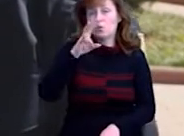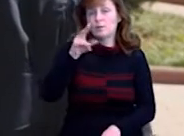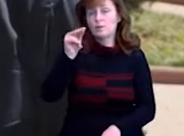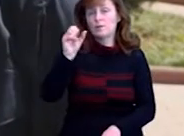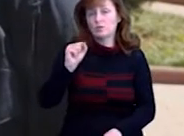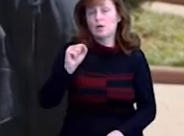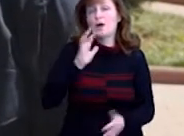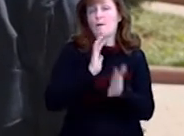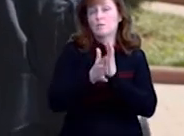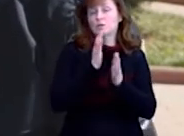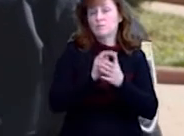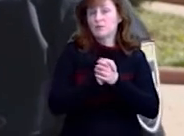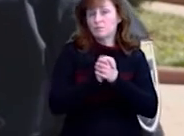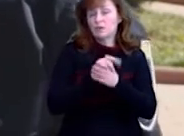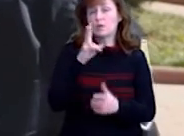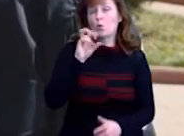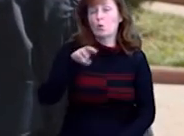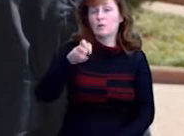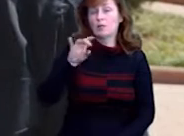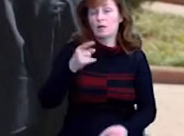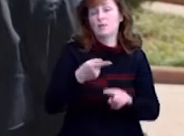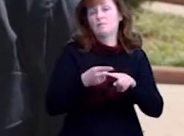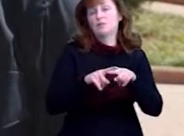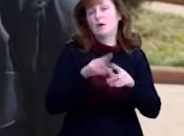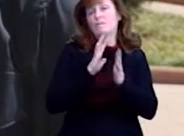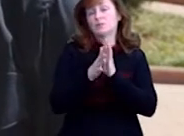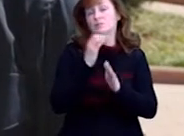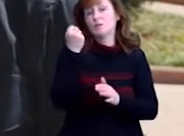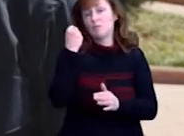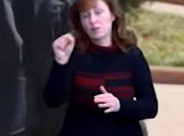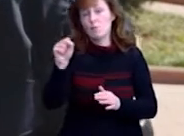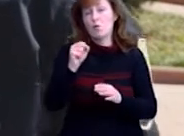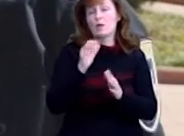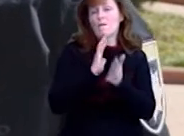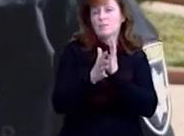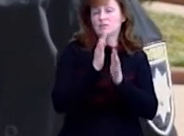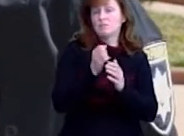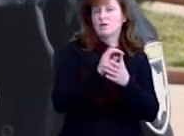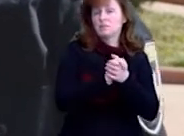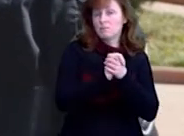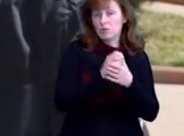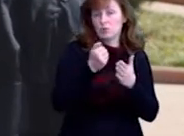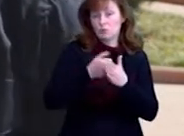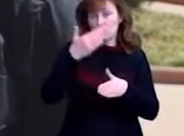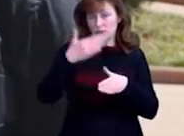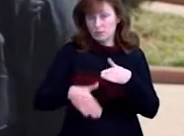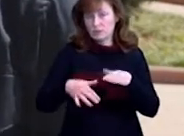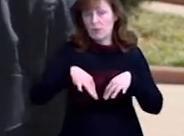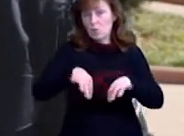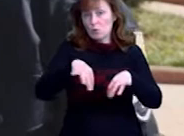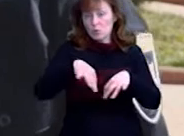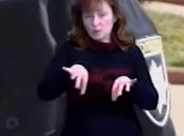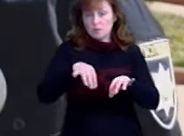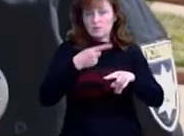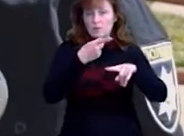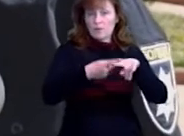Котляревського, проспект Миру, або ж вулицею Гонча, проспект Перемоги, проспект Миру. В разі закриття проїзду автотранспорту на